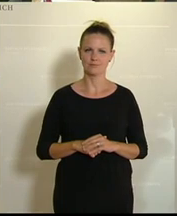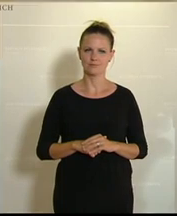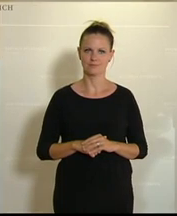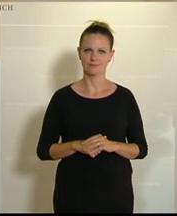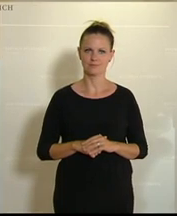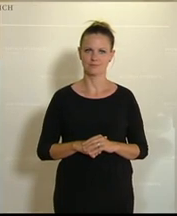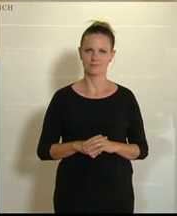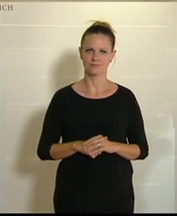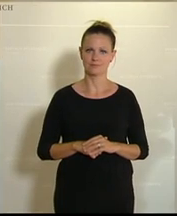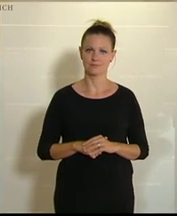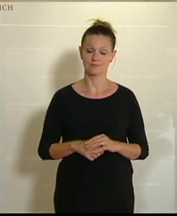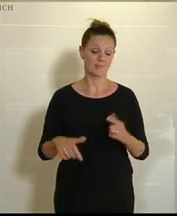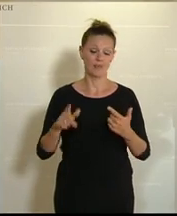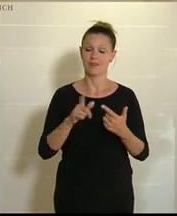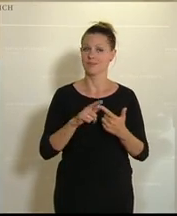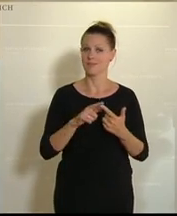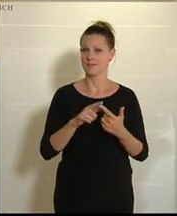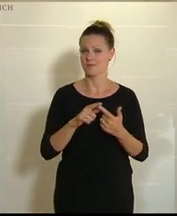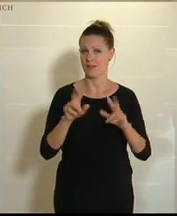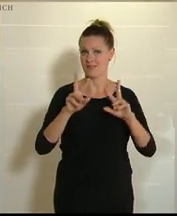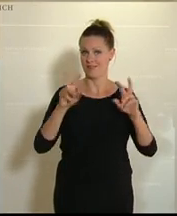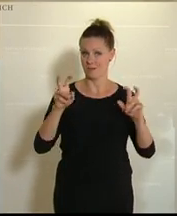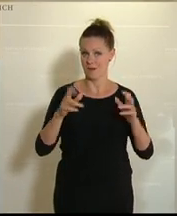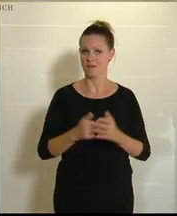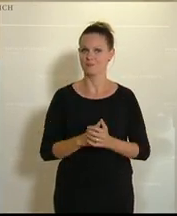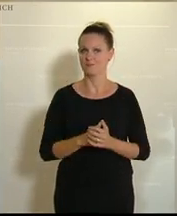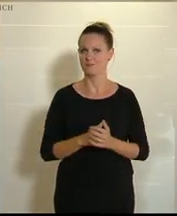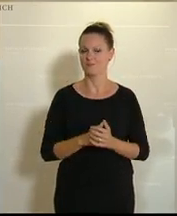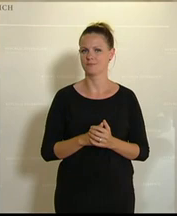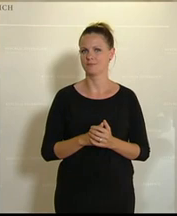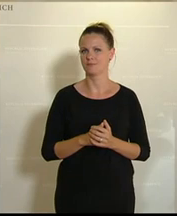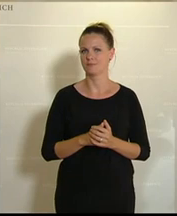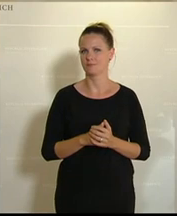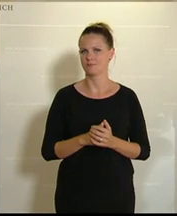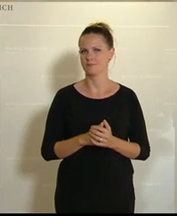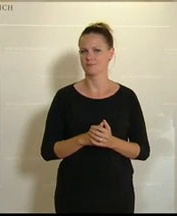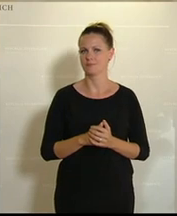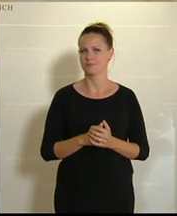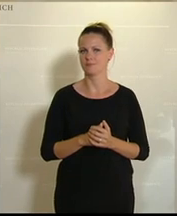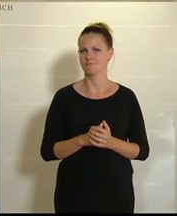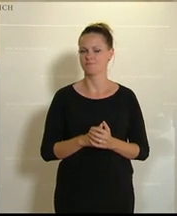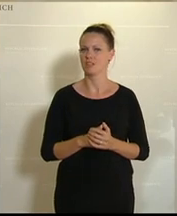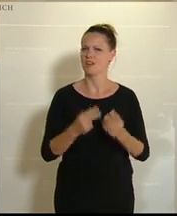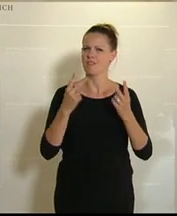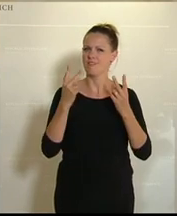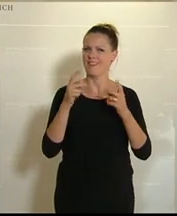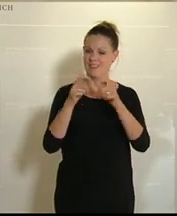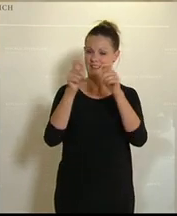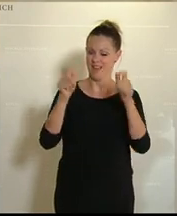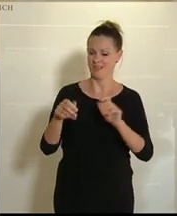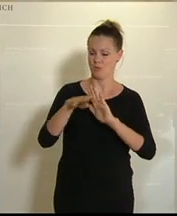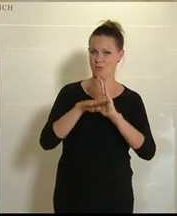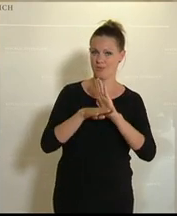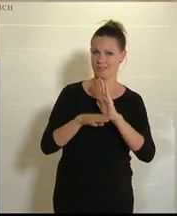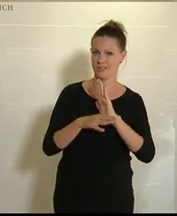Das zweite Punkt ist, dass es für die zentralen Einrichtungen, die in diesem Gesetz